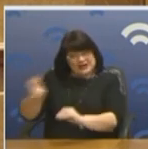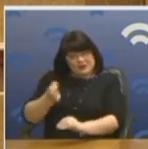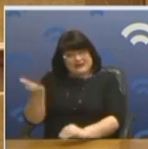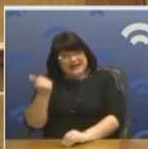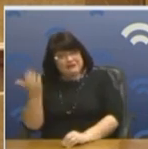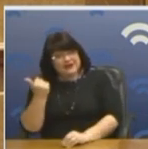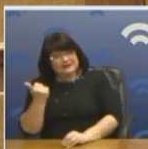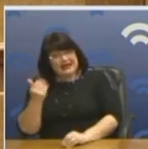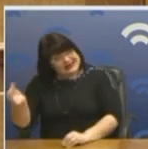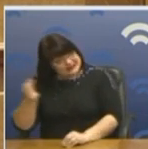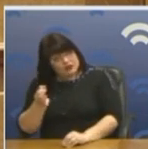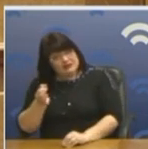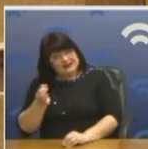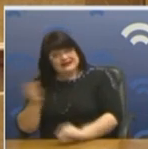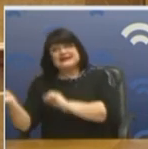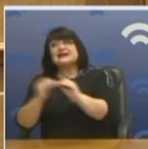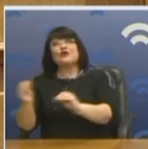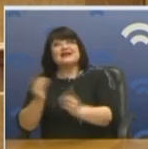Έτσι είπατε κύριε Λιβανέ. Δεν κάνουμε εισαγωγές.